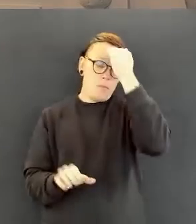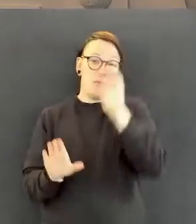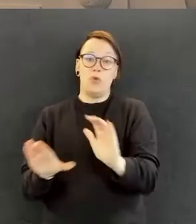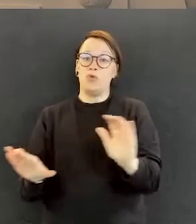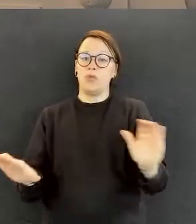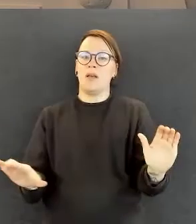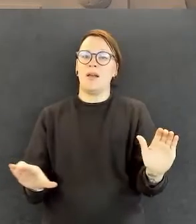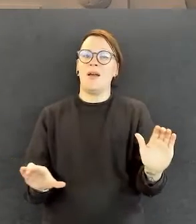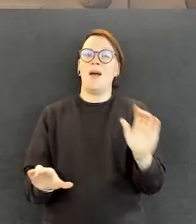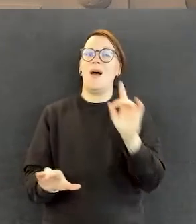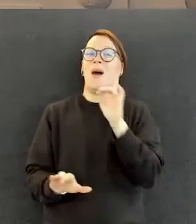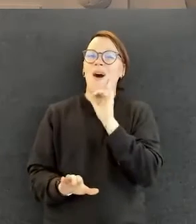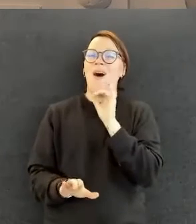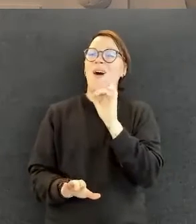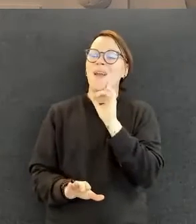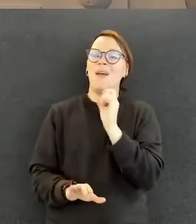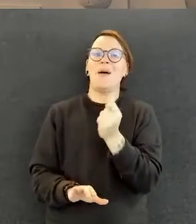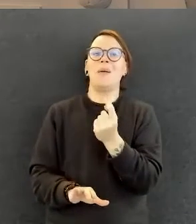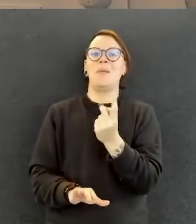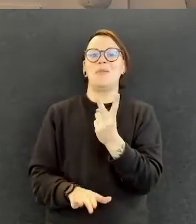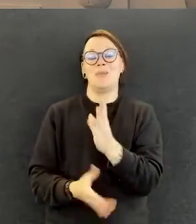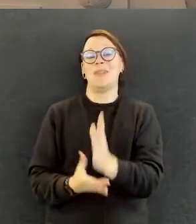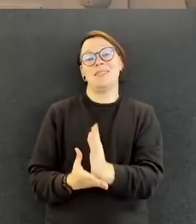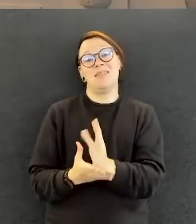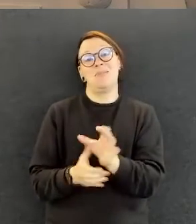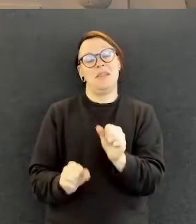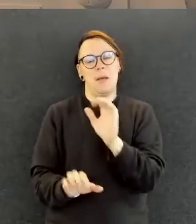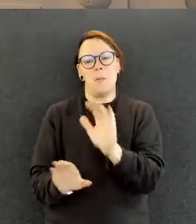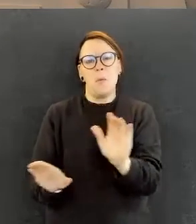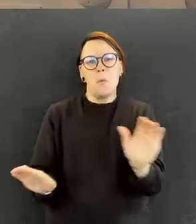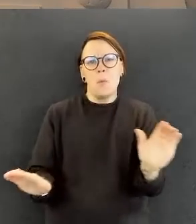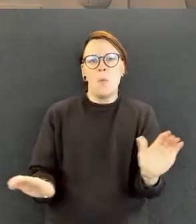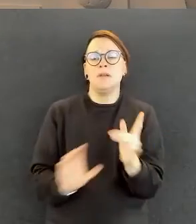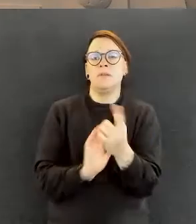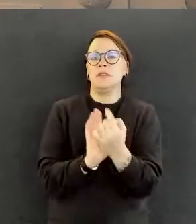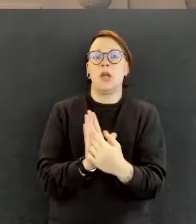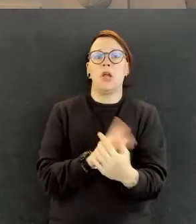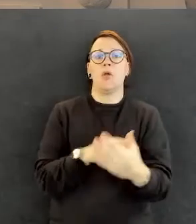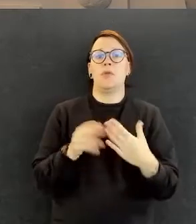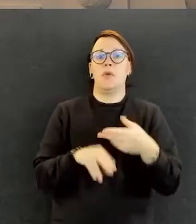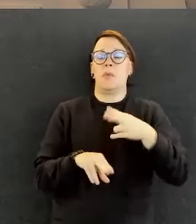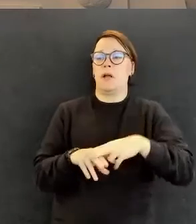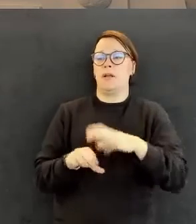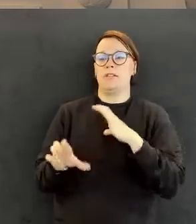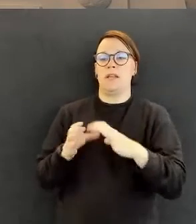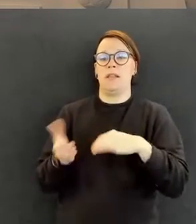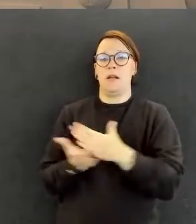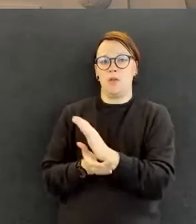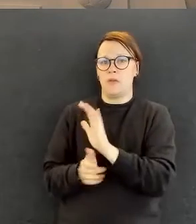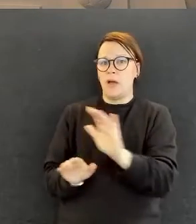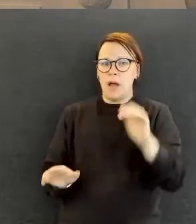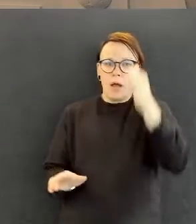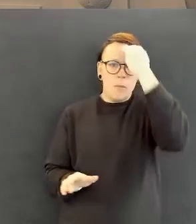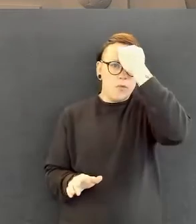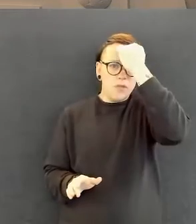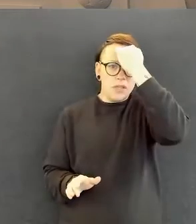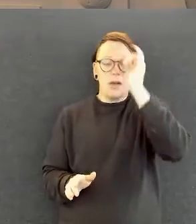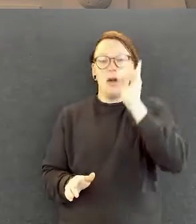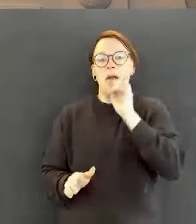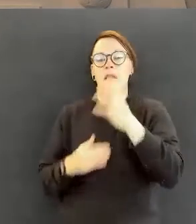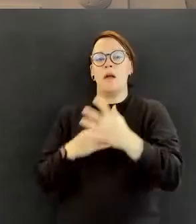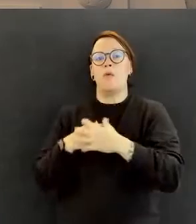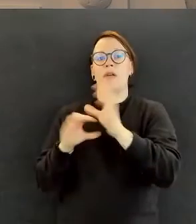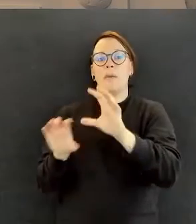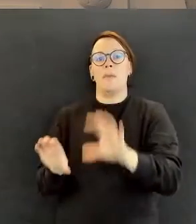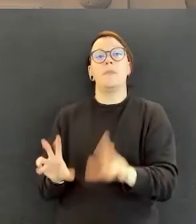työyhteisö, niin aina pitää tietyistä jutuista vähän kerrata. Me laitetaan meidän vaikka työpaikan johonkin chattiin, niin muistetaan laittaa se alt-teksti, kun laitetaan